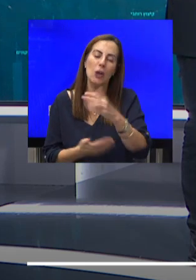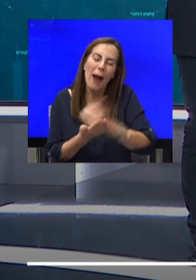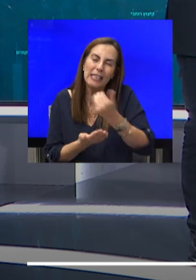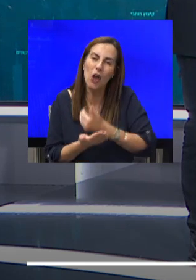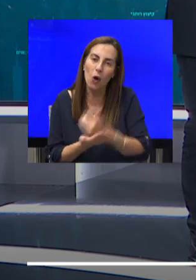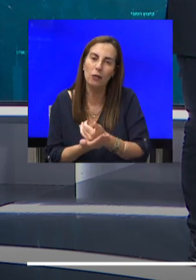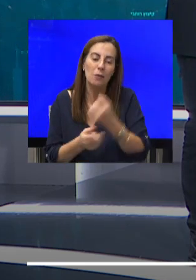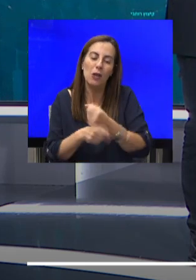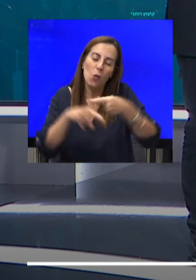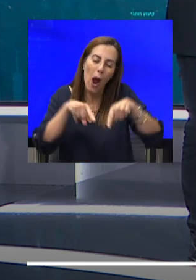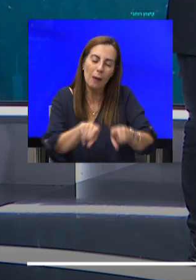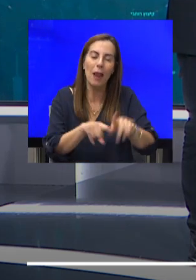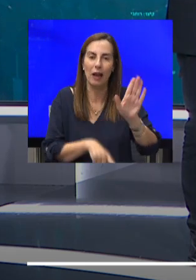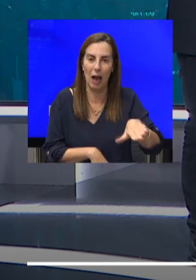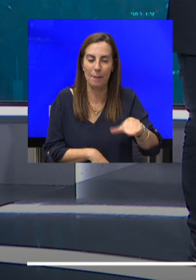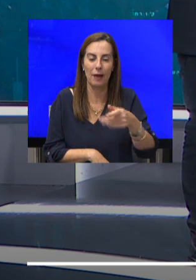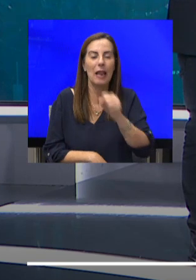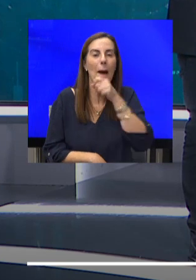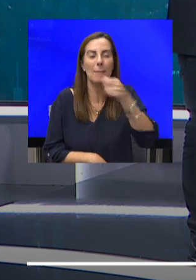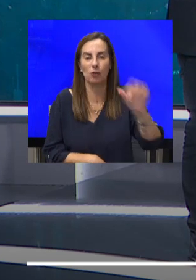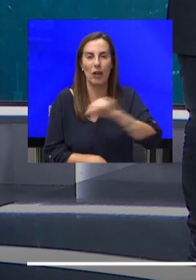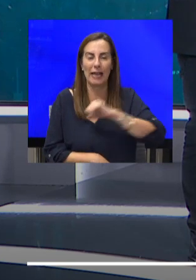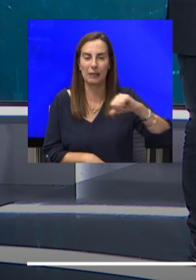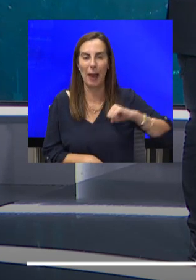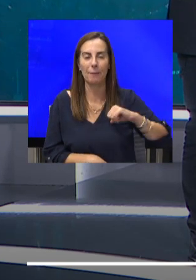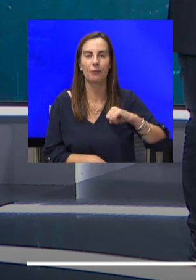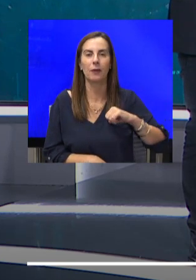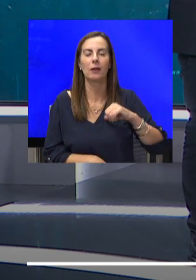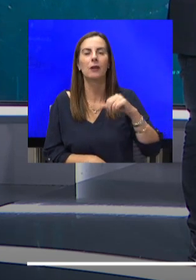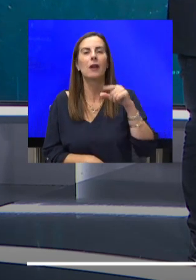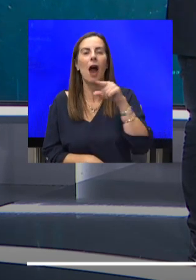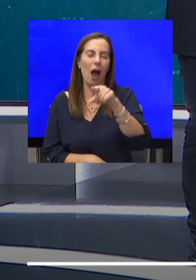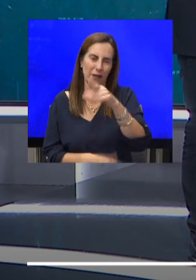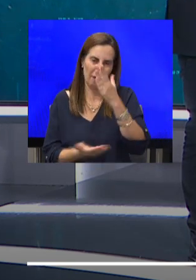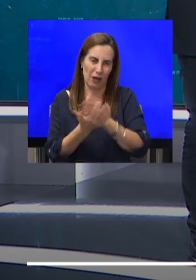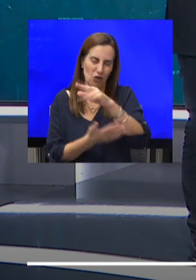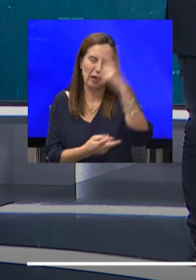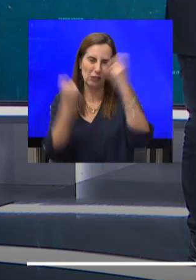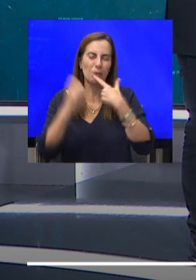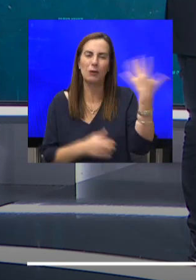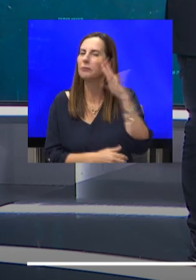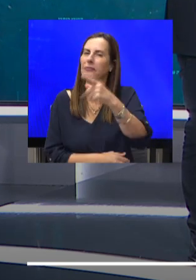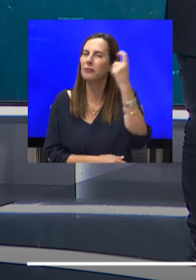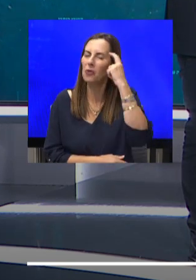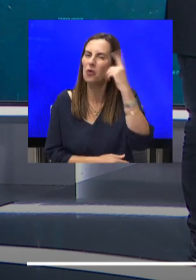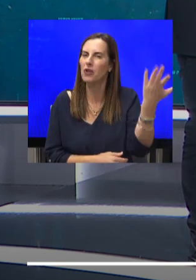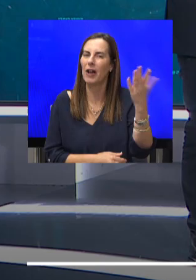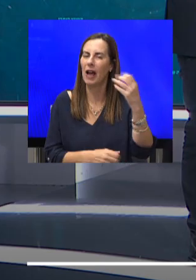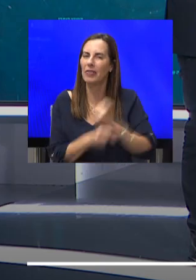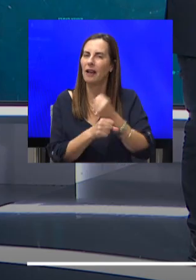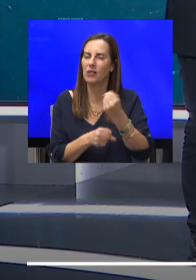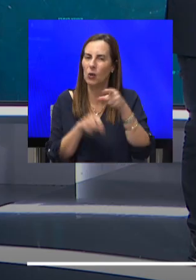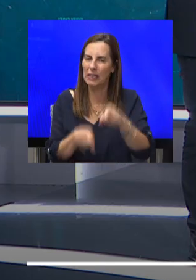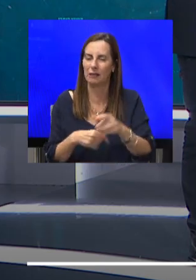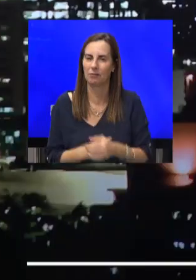לכספי פינסה של עצמאים. יופי, עכשיו כמי שמסתובב בשוק הזה באמת כבר עשרות שנים, מה אתה חושב על הצעד הזה? אני לא יפתיע אותך, אני חושב שזו